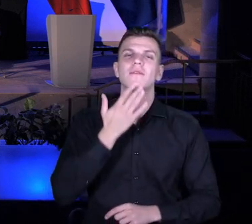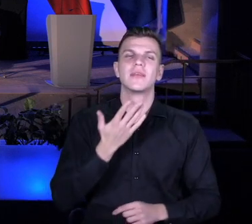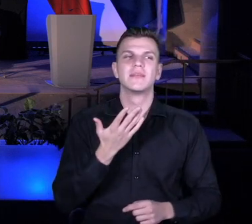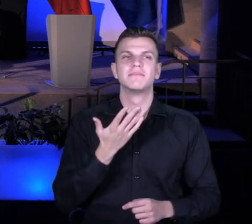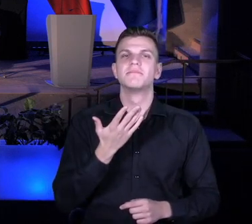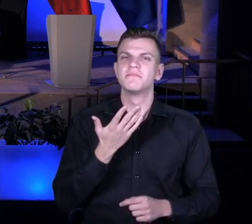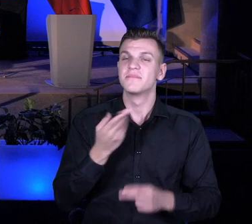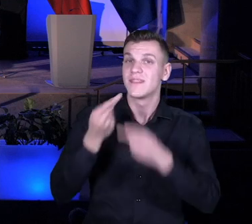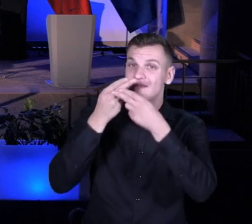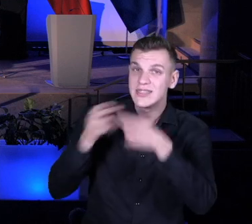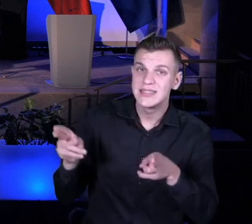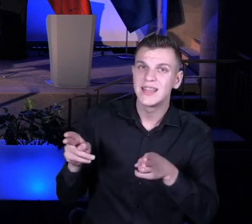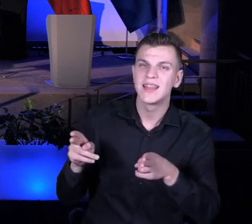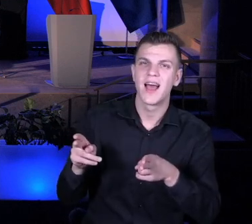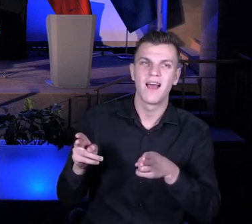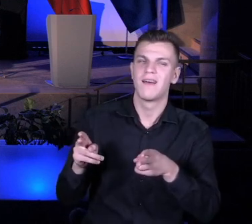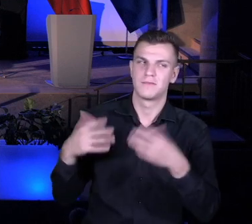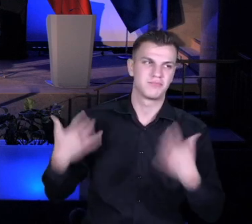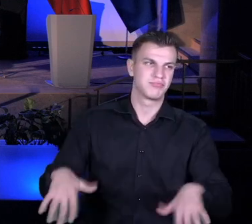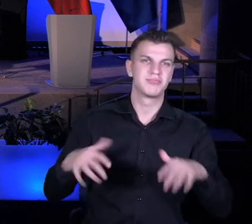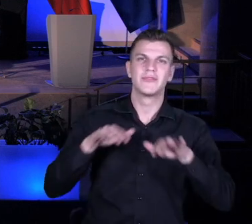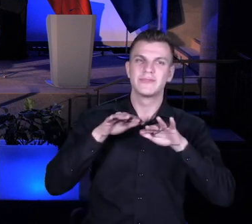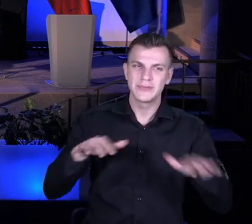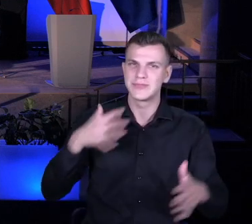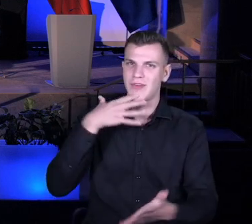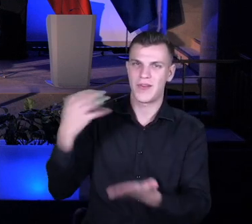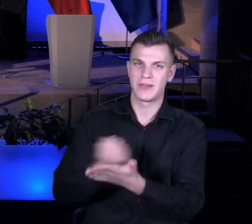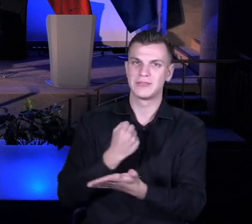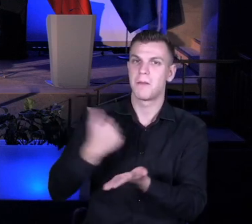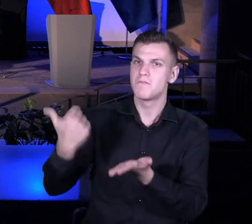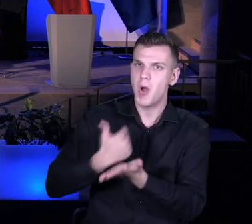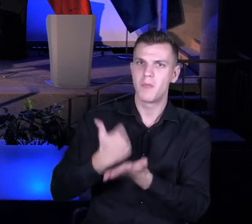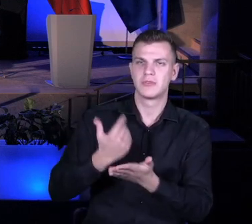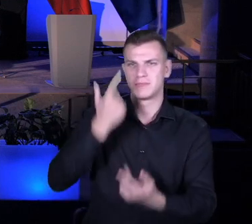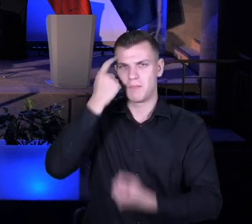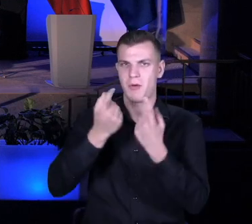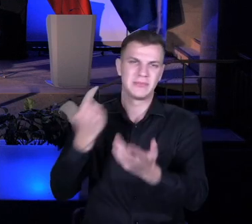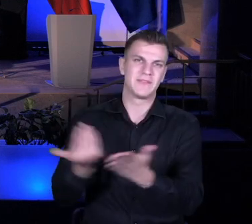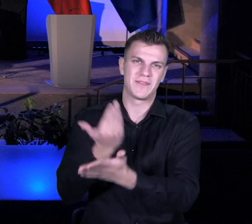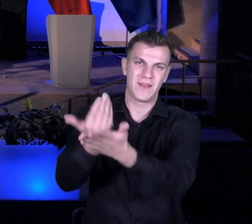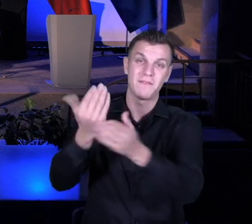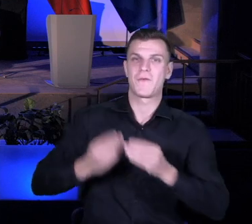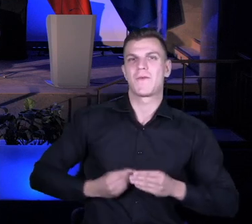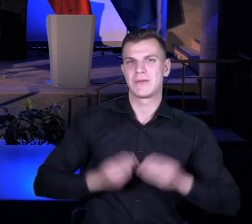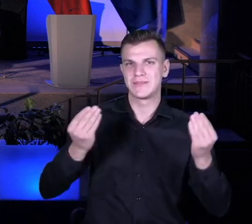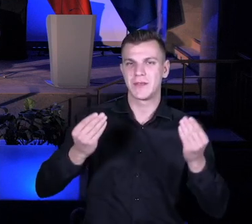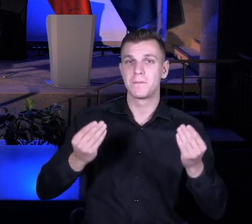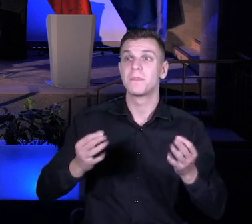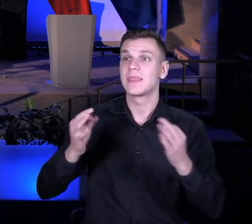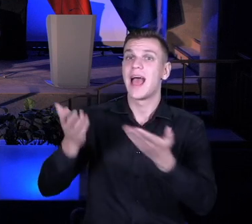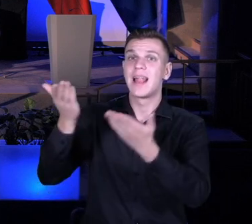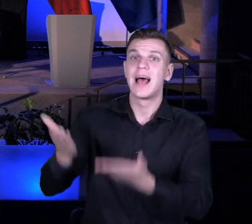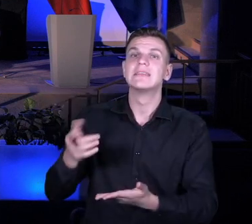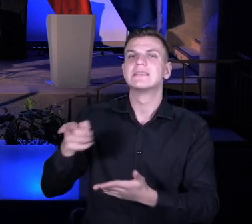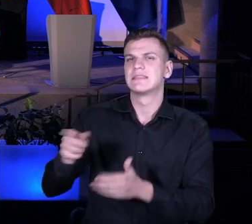rozwijający, inspirujący do rozwoju. Ewa jest teraz w innej